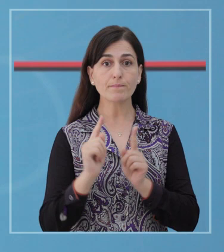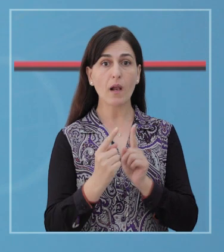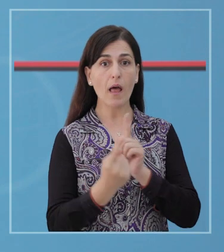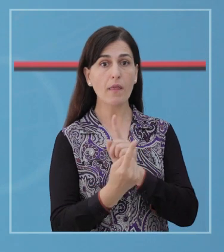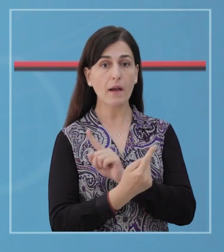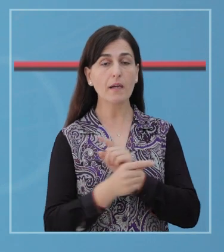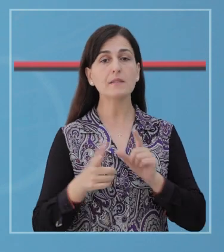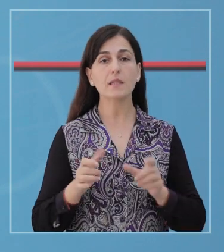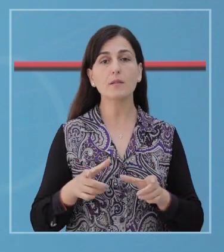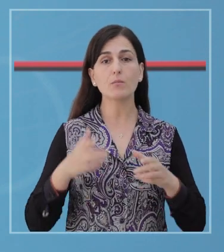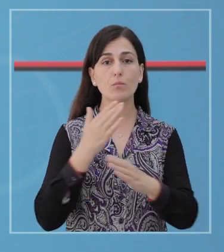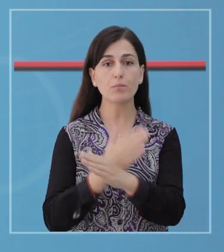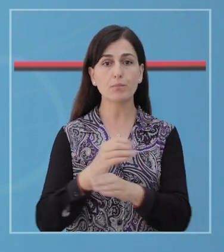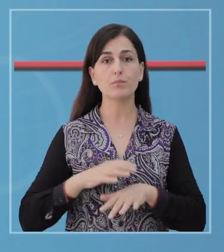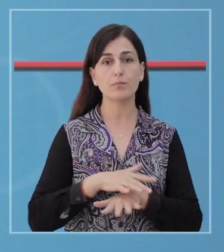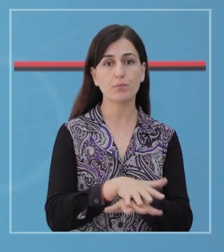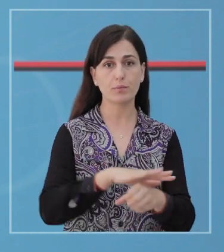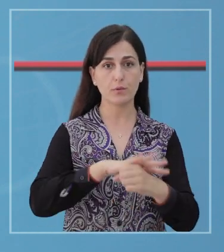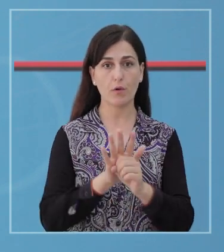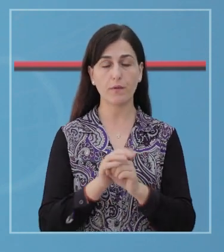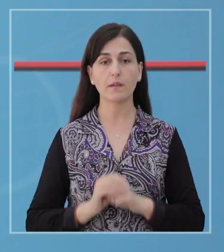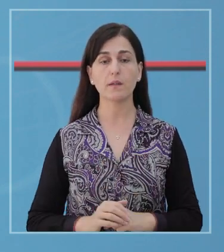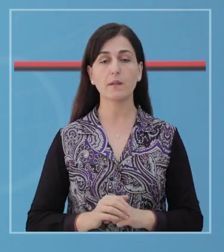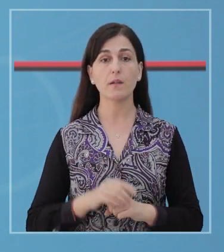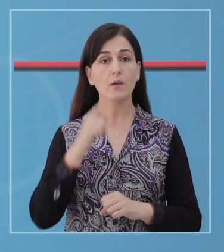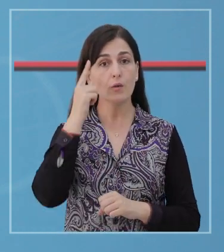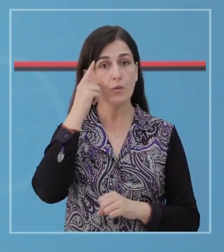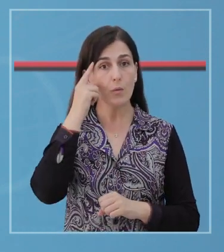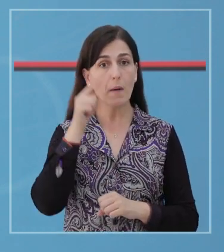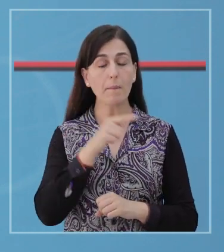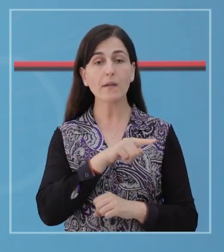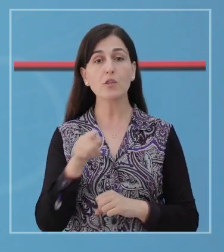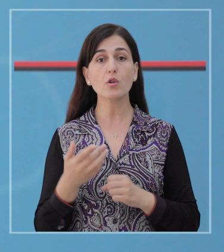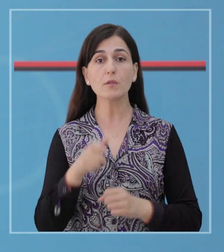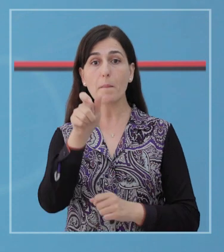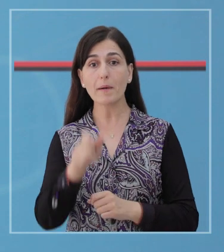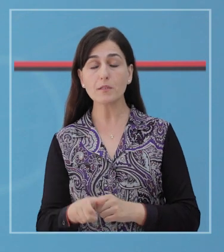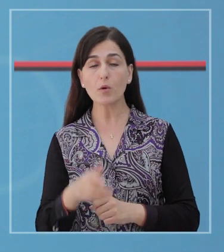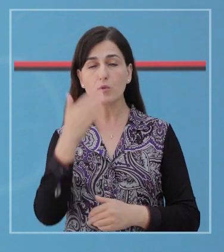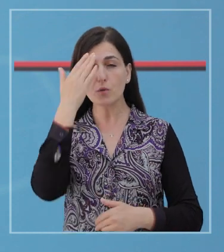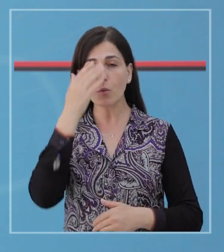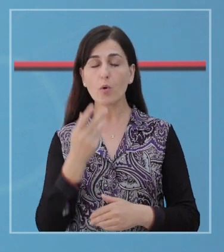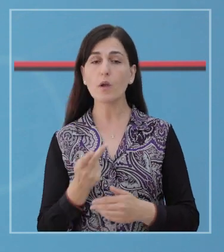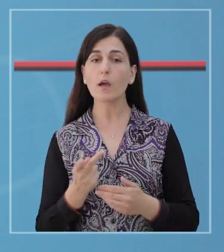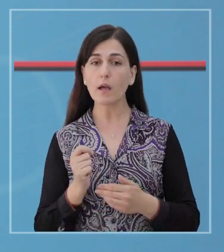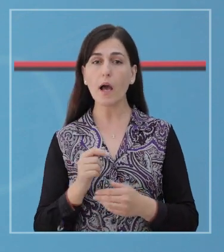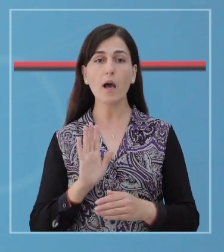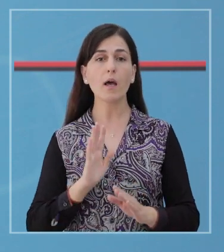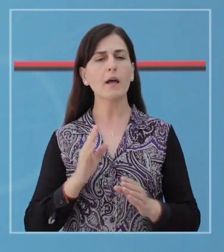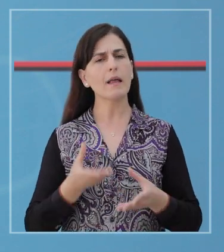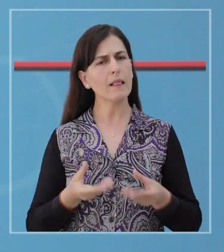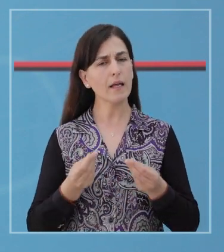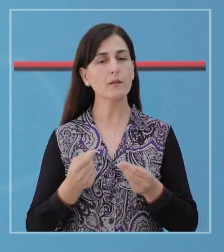hapjen e COVID-19. Kujtojmë edhe njëherë se shdo rasti identifikuar qoftë edhe pashenja klinika,